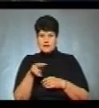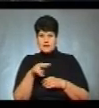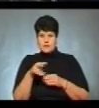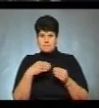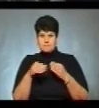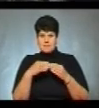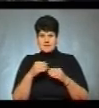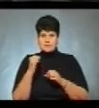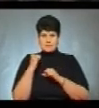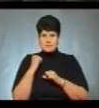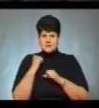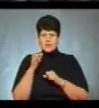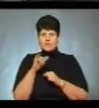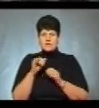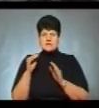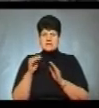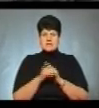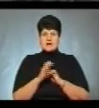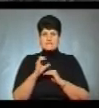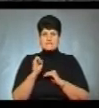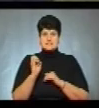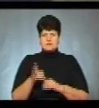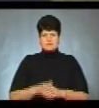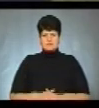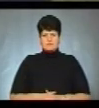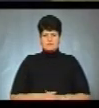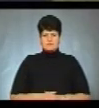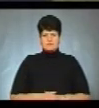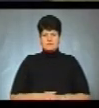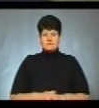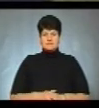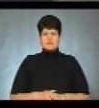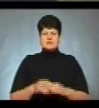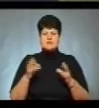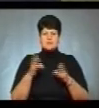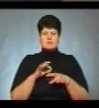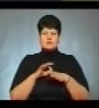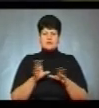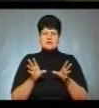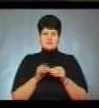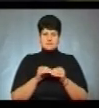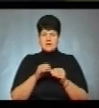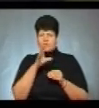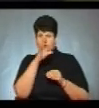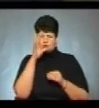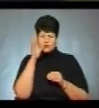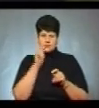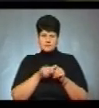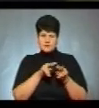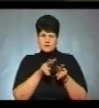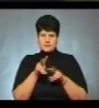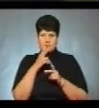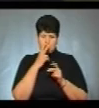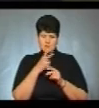пластикові мішки, куди стікав сік. Треба поводити такі нічні спільні рейди. Ви бачите, що залишена посуда.